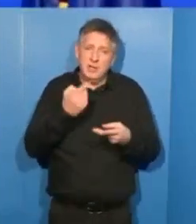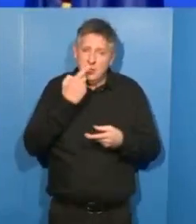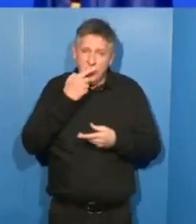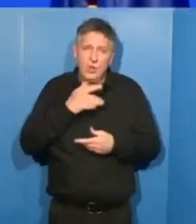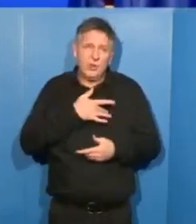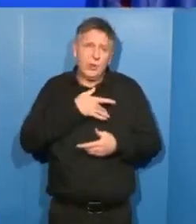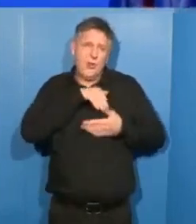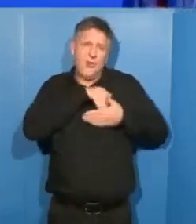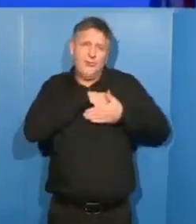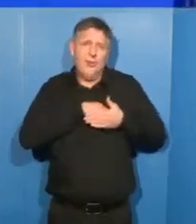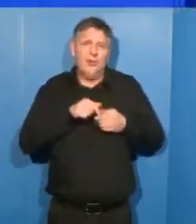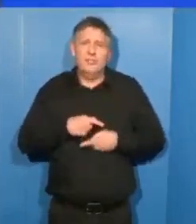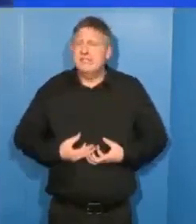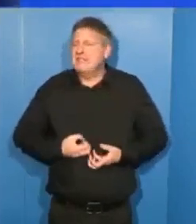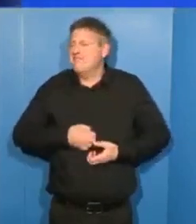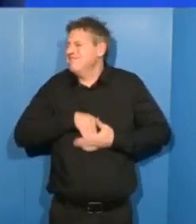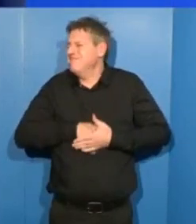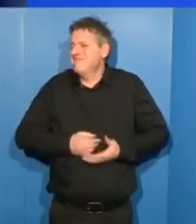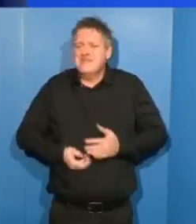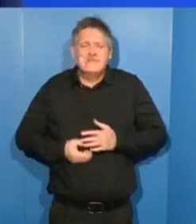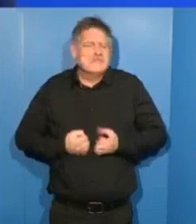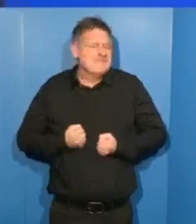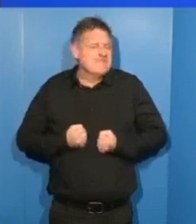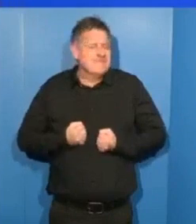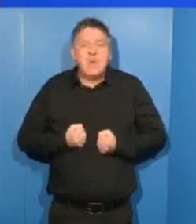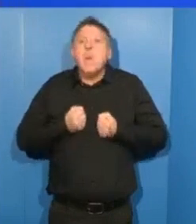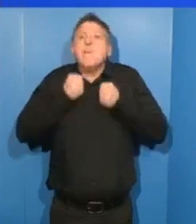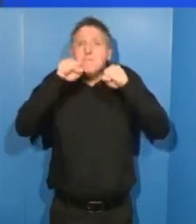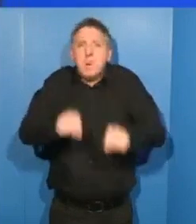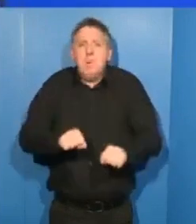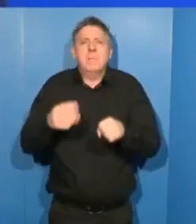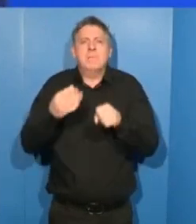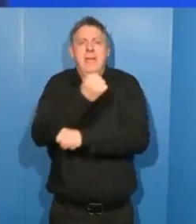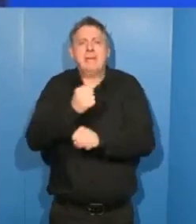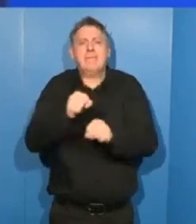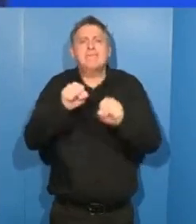ressens au fond de mon cœur et au fond de mes tripes, je vous dis que c'est possible.